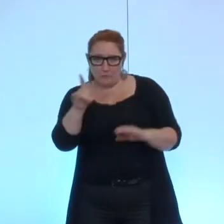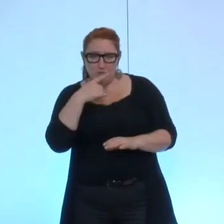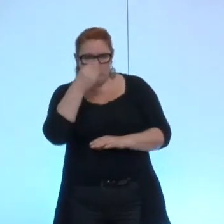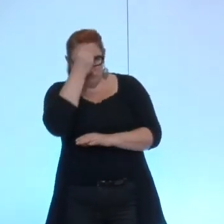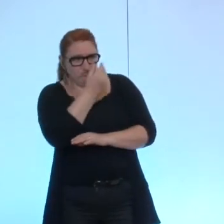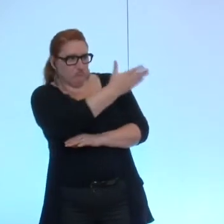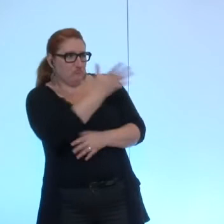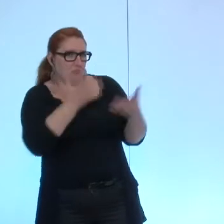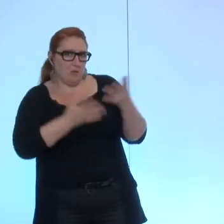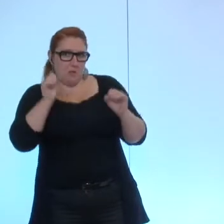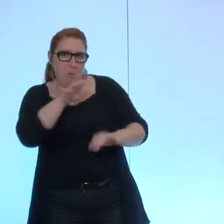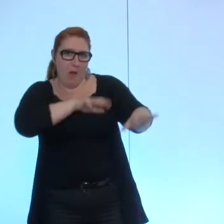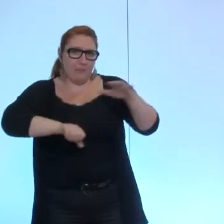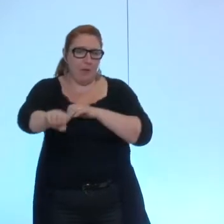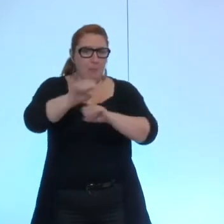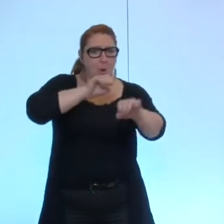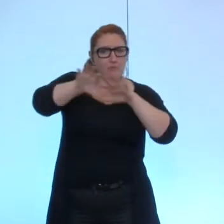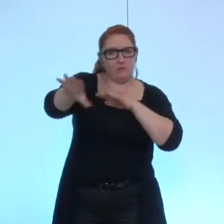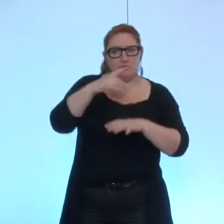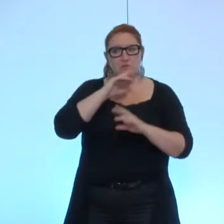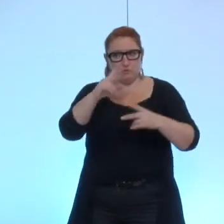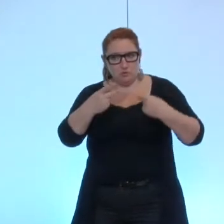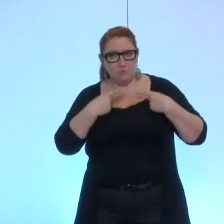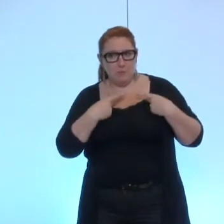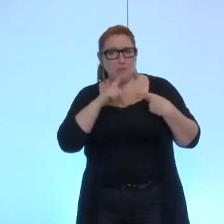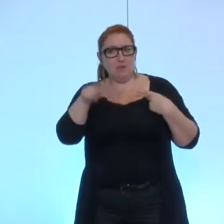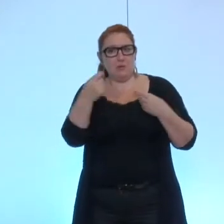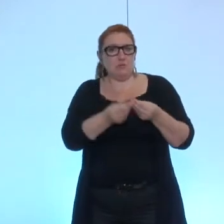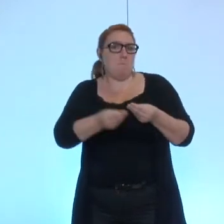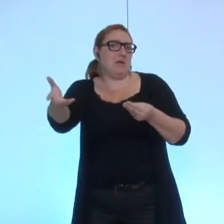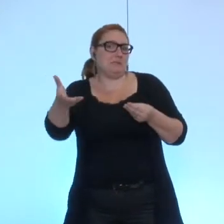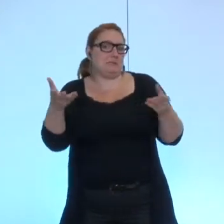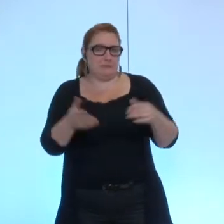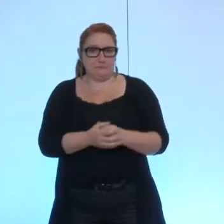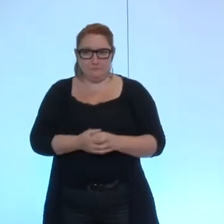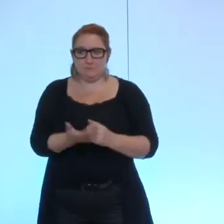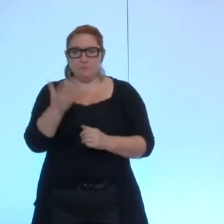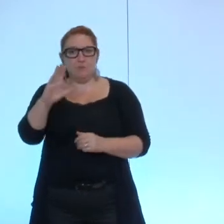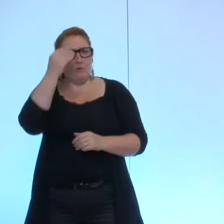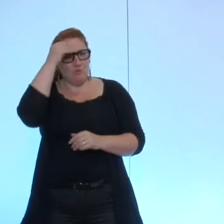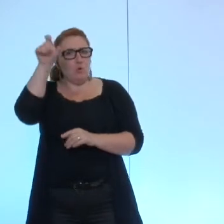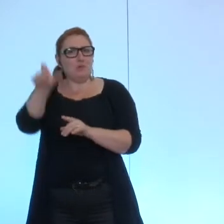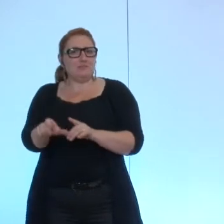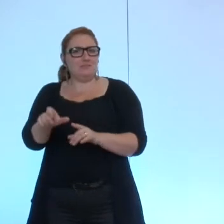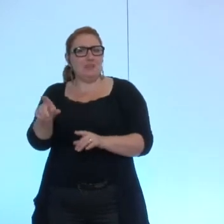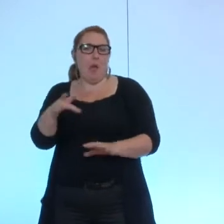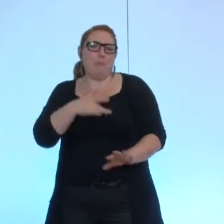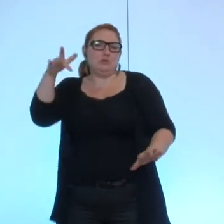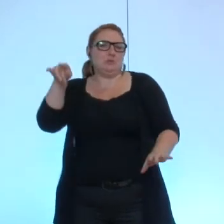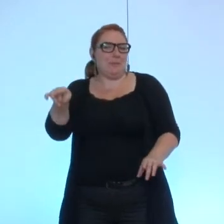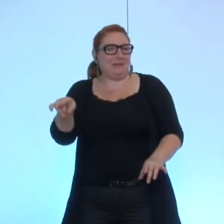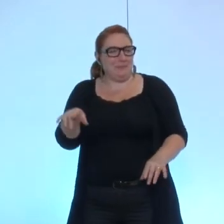les choses puissent être réparées je me suis donc permis évidemment de le faire passer mais vous le connaissez il était un peu susceptible